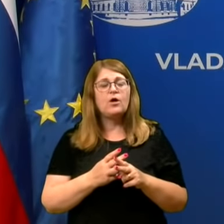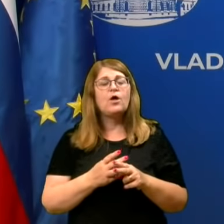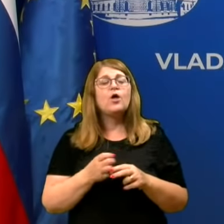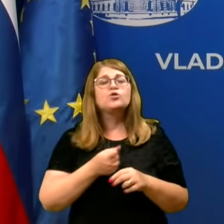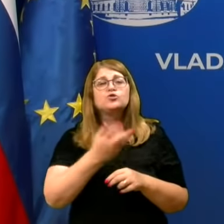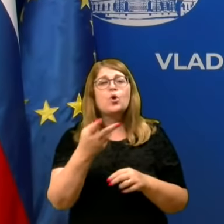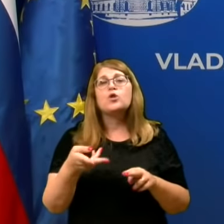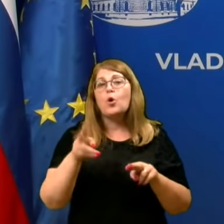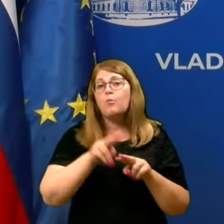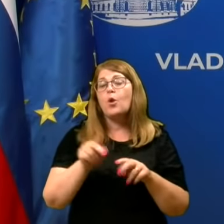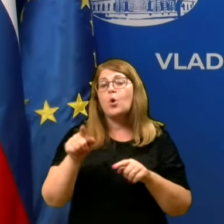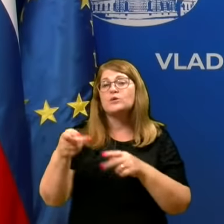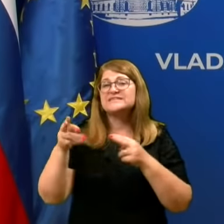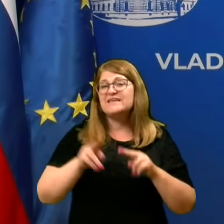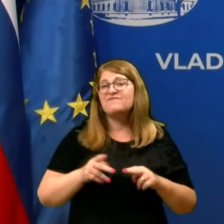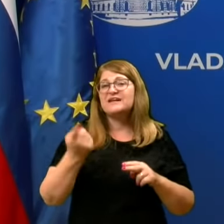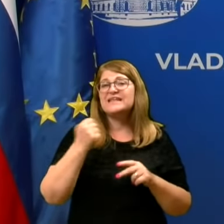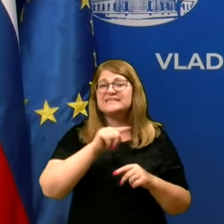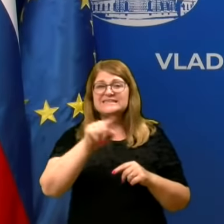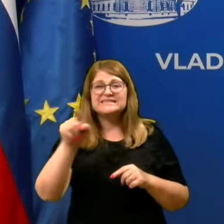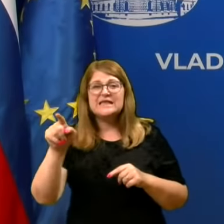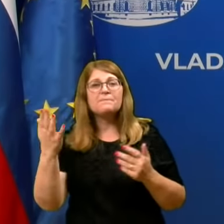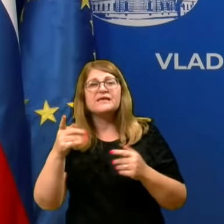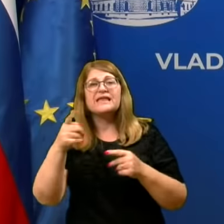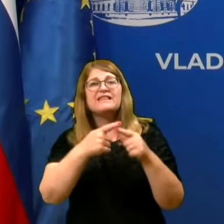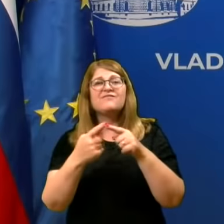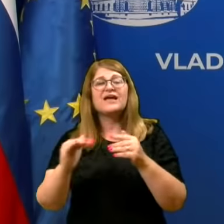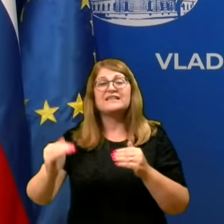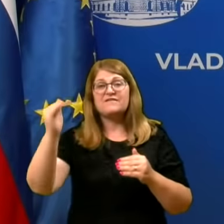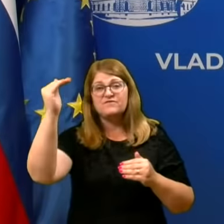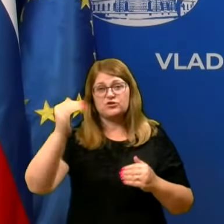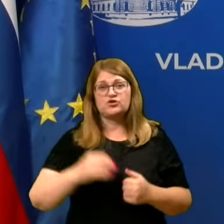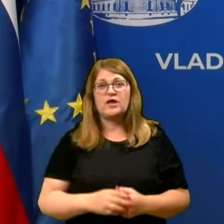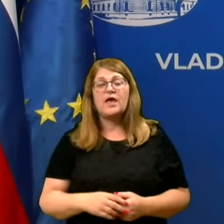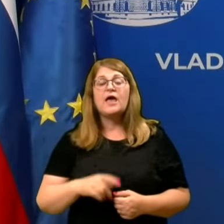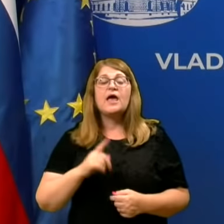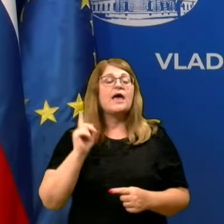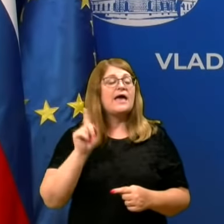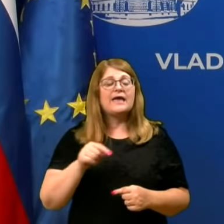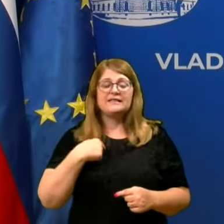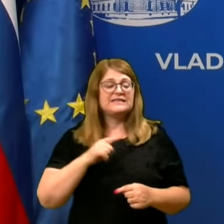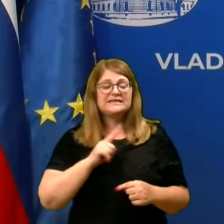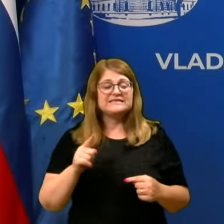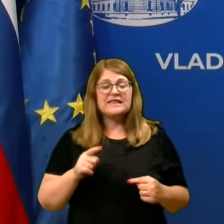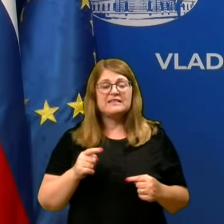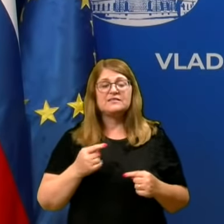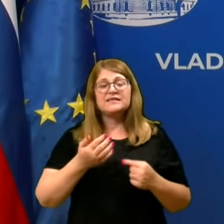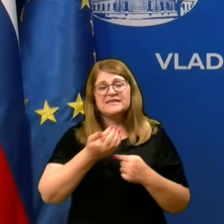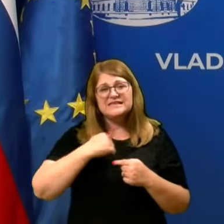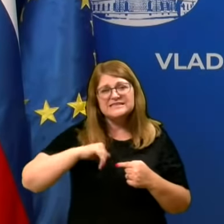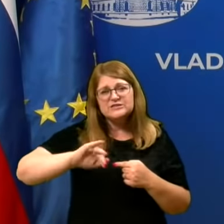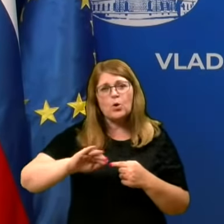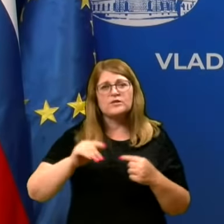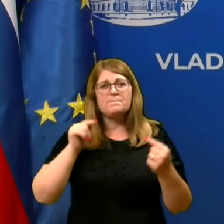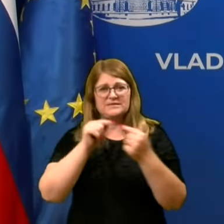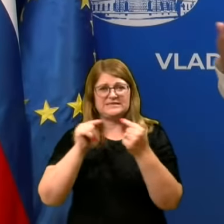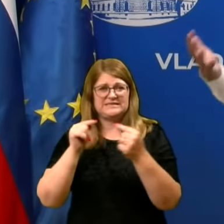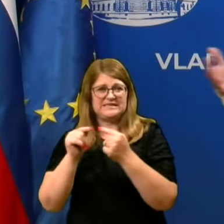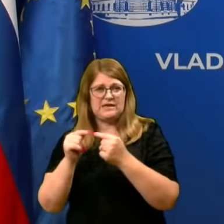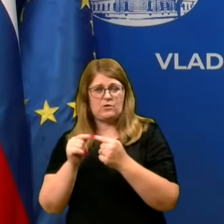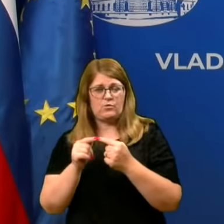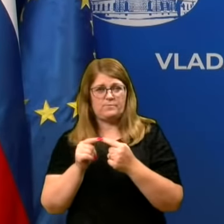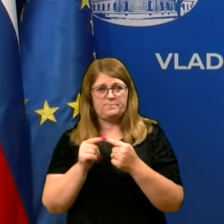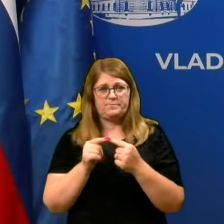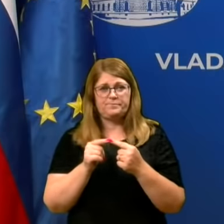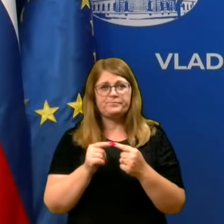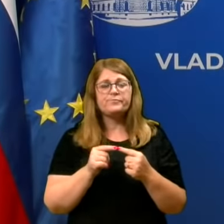iz enih take okolične, kjer je blotveganje više. Se izogne vsem stikom z ranljivimi skupinami, ne gre na obiske, tudi če to niso DSOI,